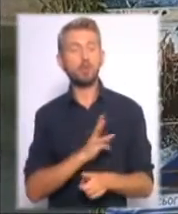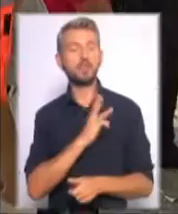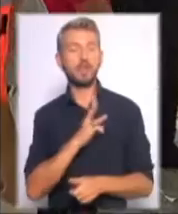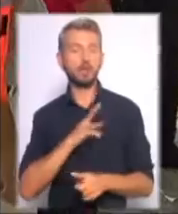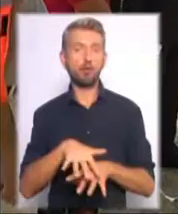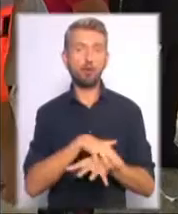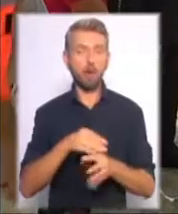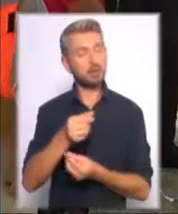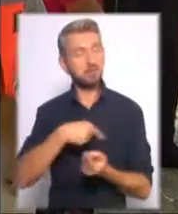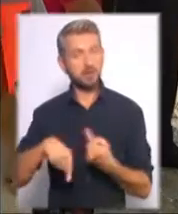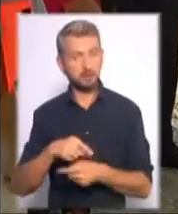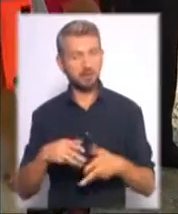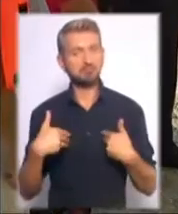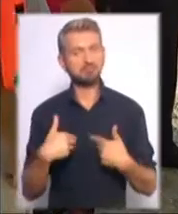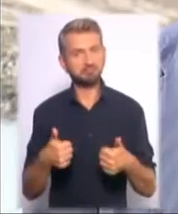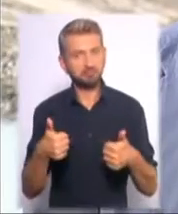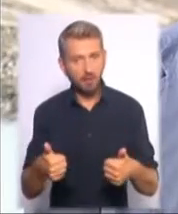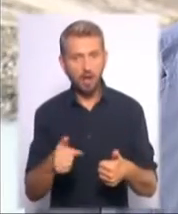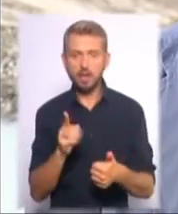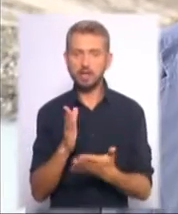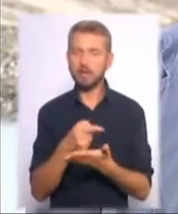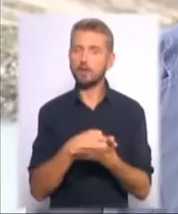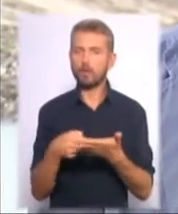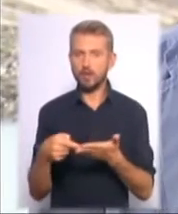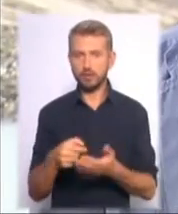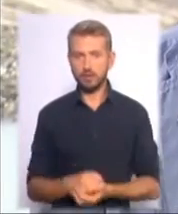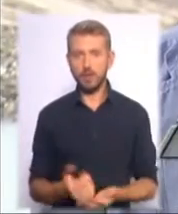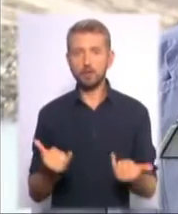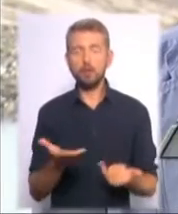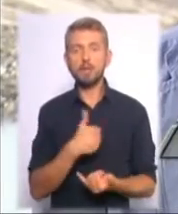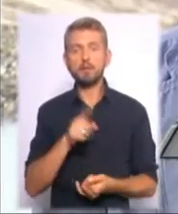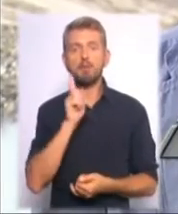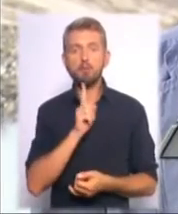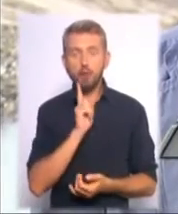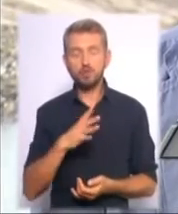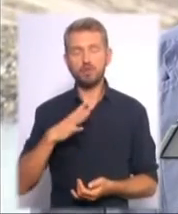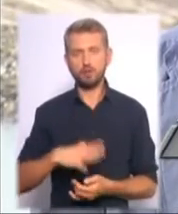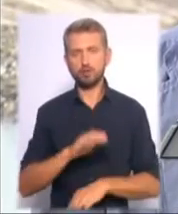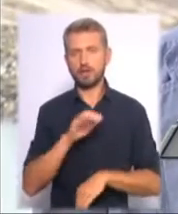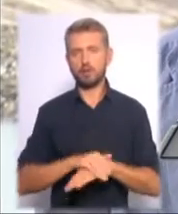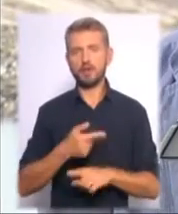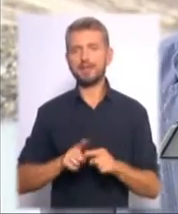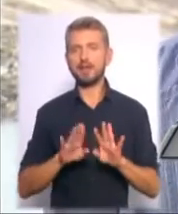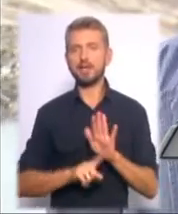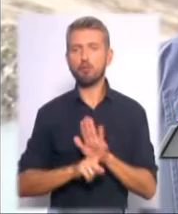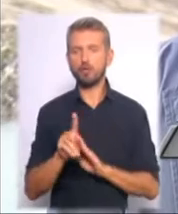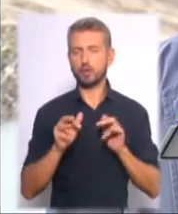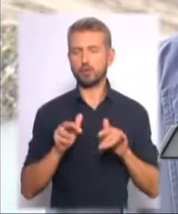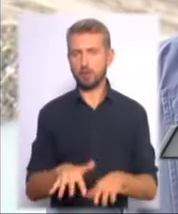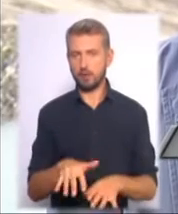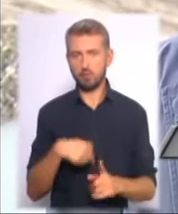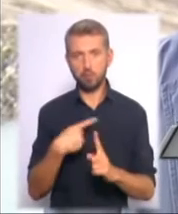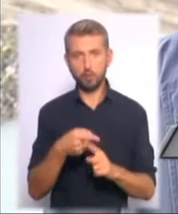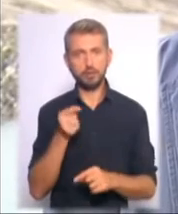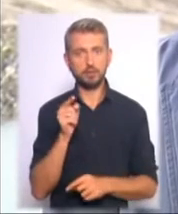бізнесу вітає, однак має і певні зауваження. Сьогодні ми поки що вимушені констатувати, що це тільки початок справи. Більш того,